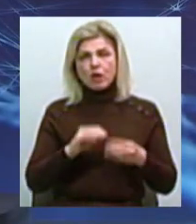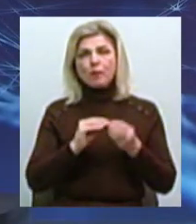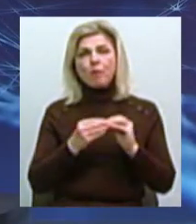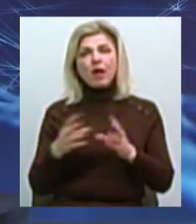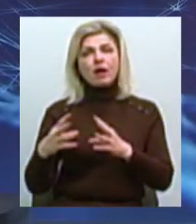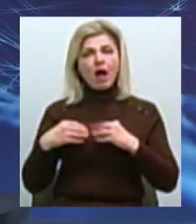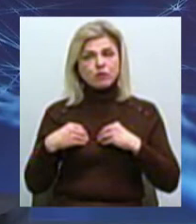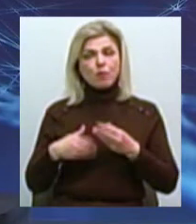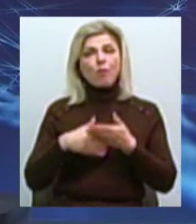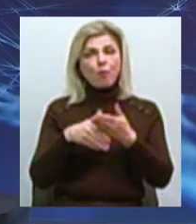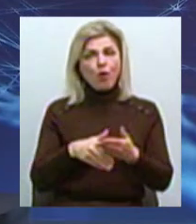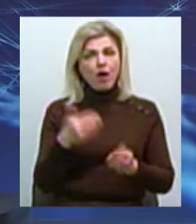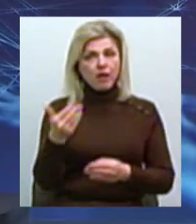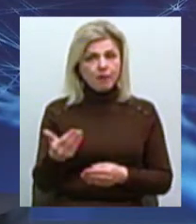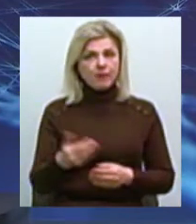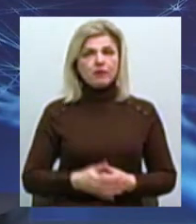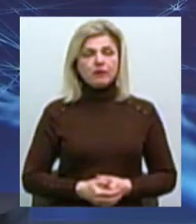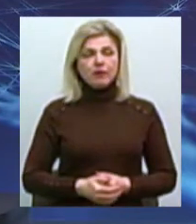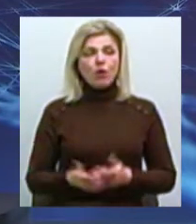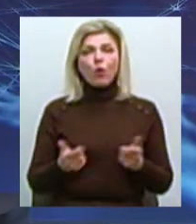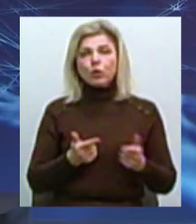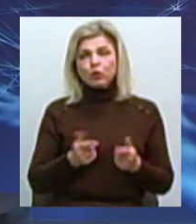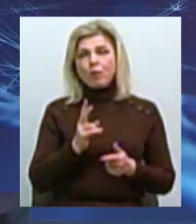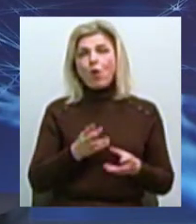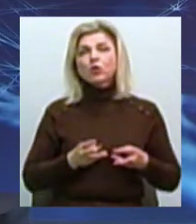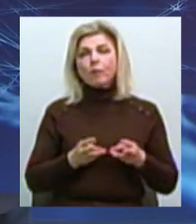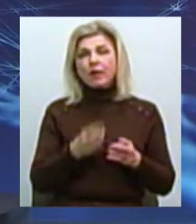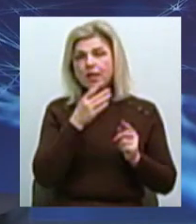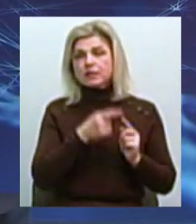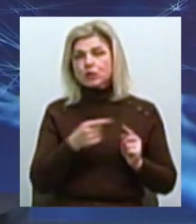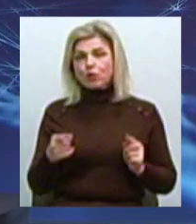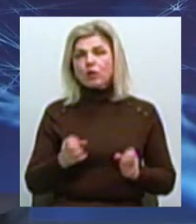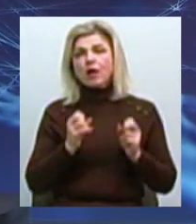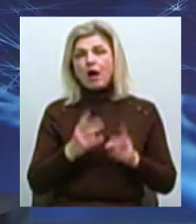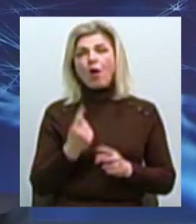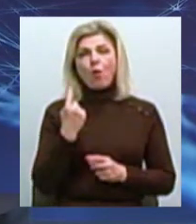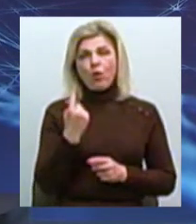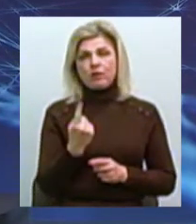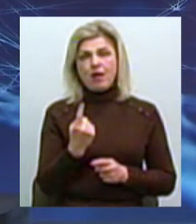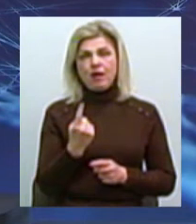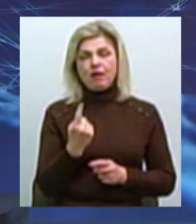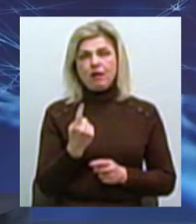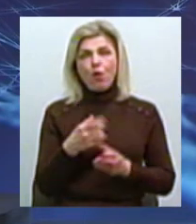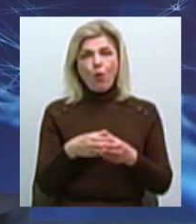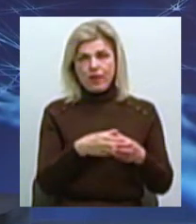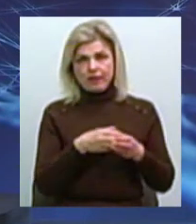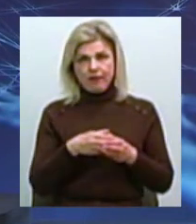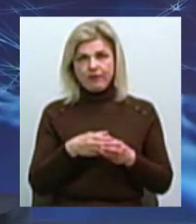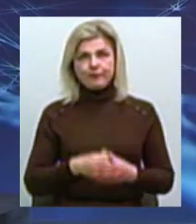допомагаємо їм і готуємося до опалювального сезону як один колектив